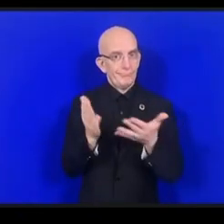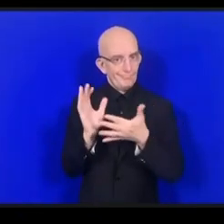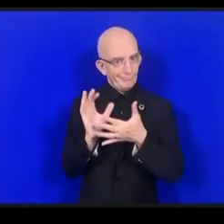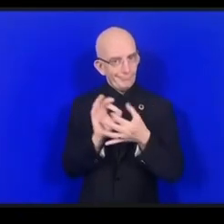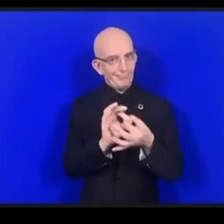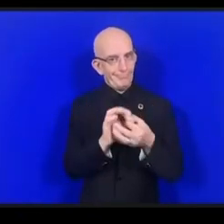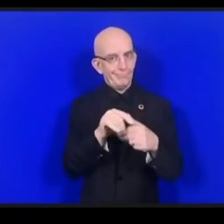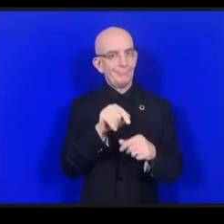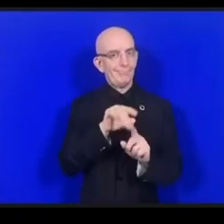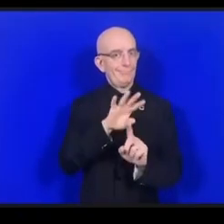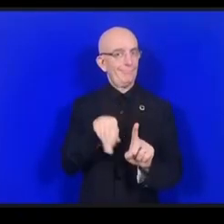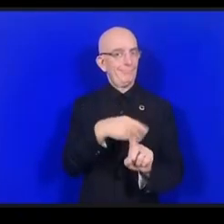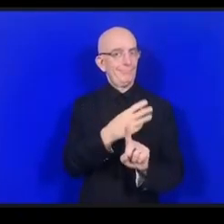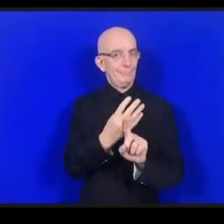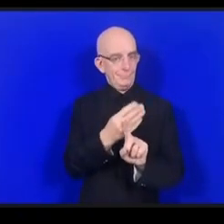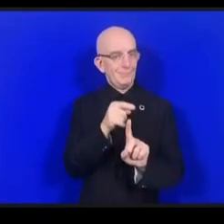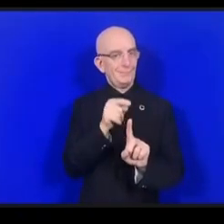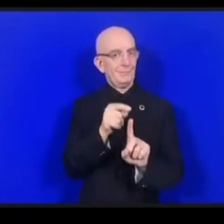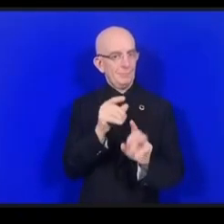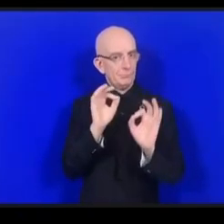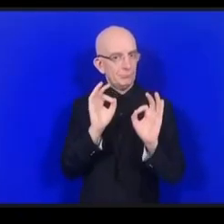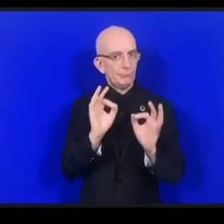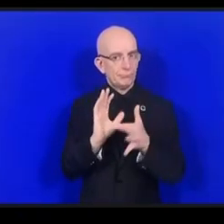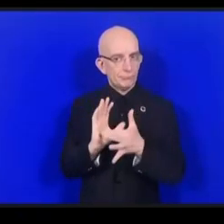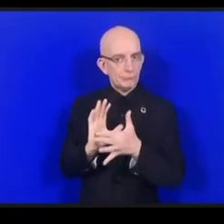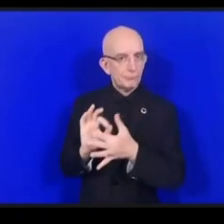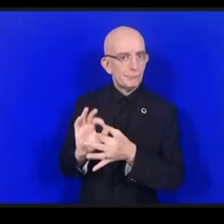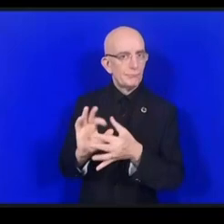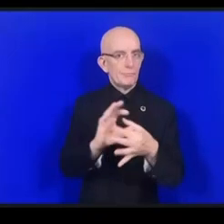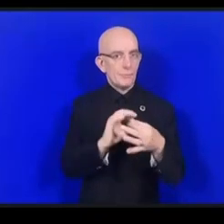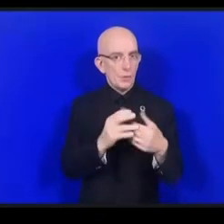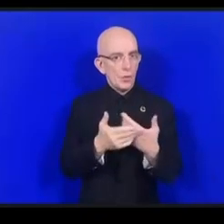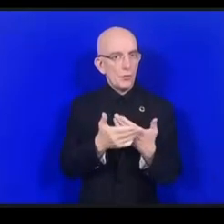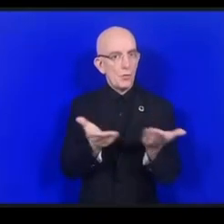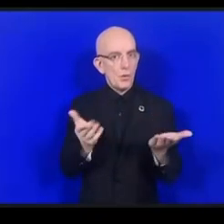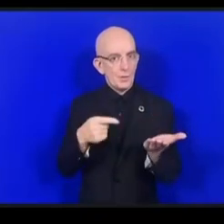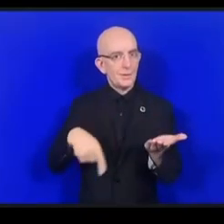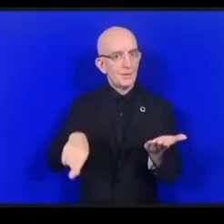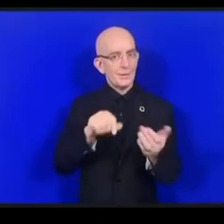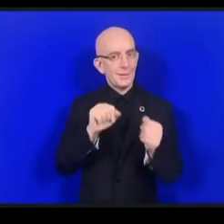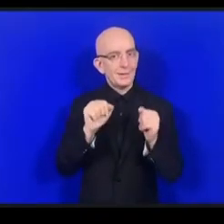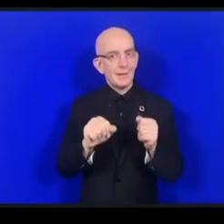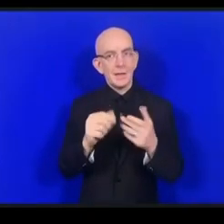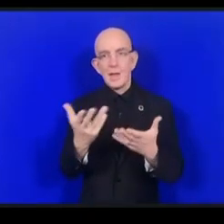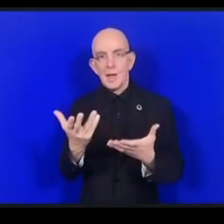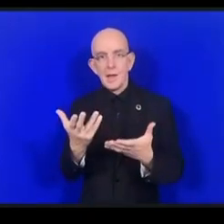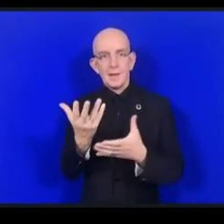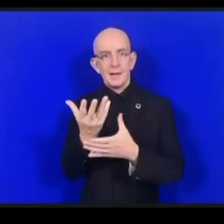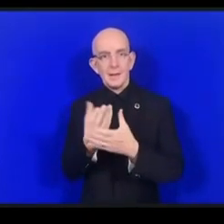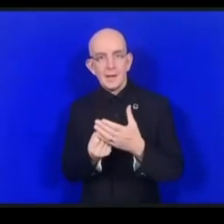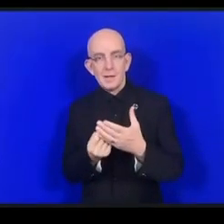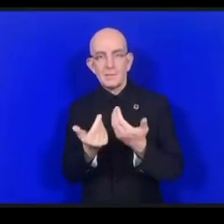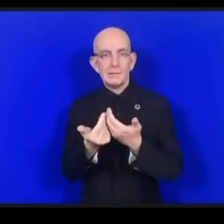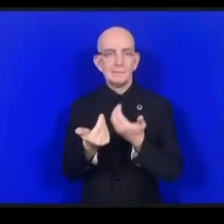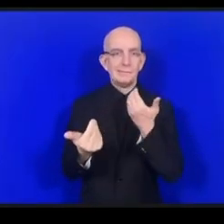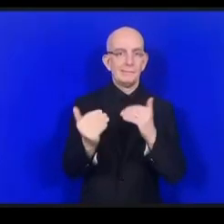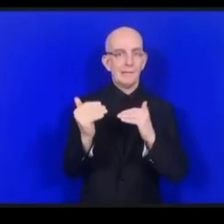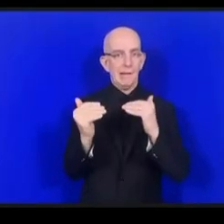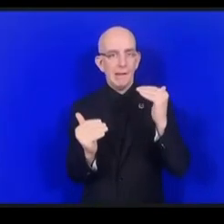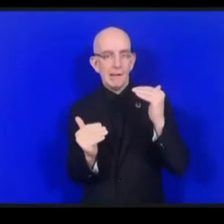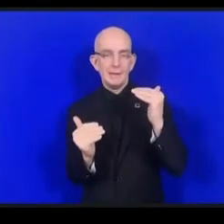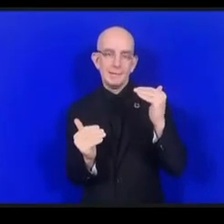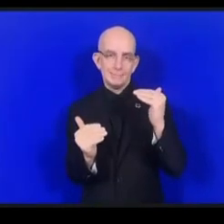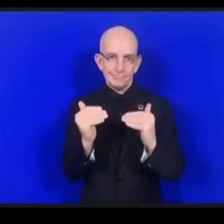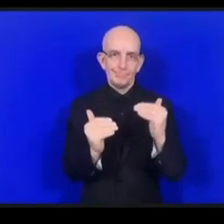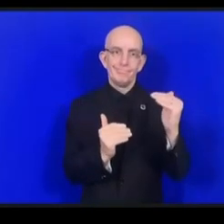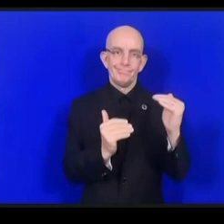نتزود بالقدرات الرقمية بالفجوة الرقمية والفوارق الرقمية وتعزيز التعاون